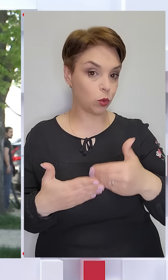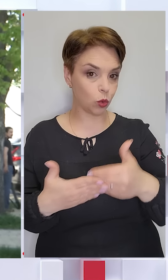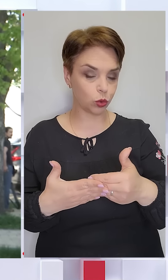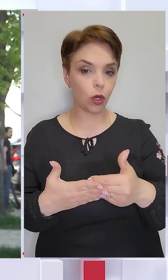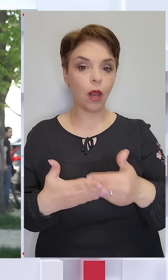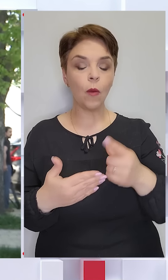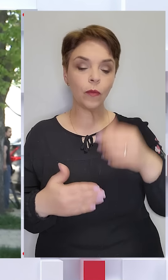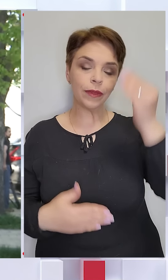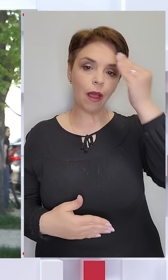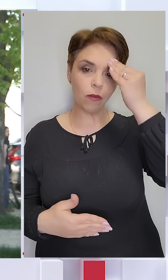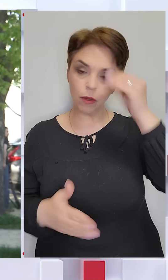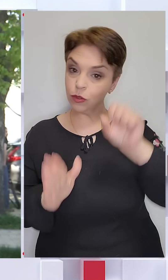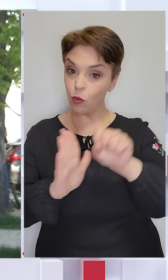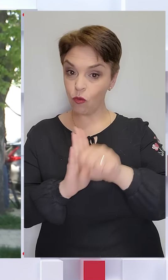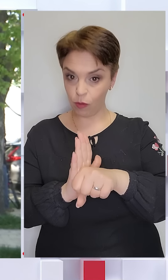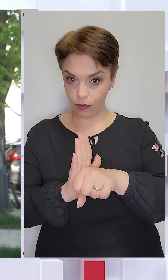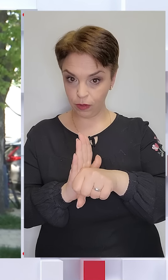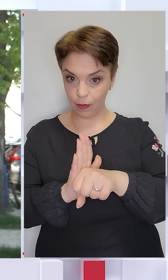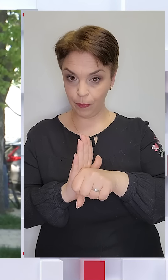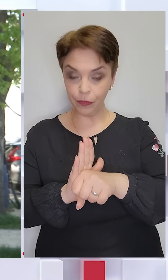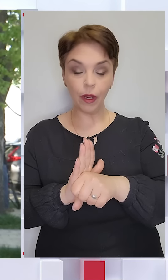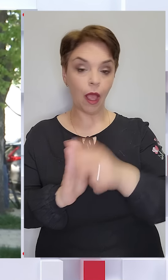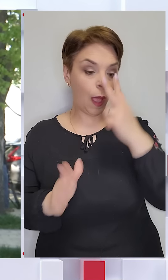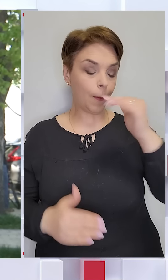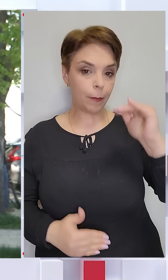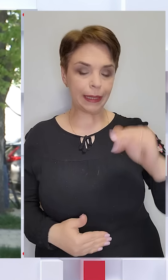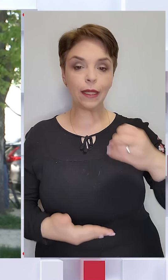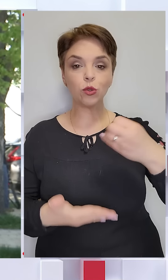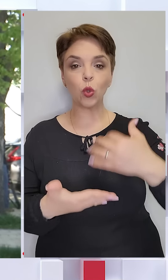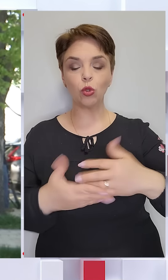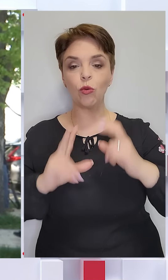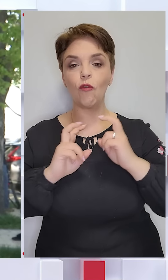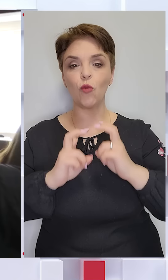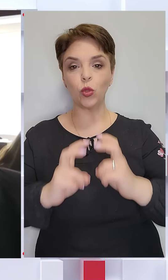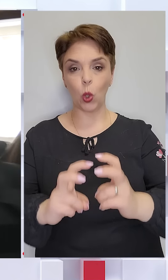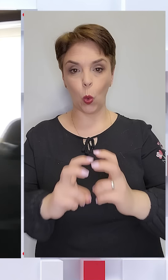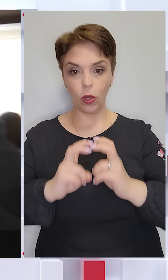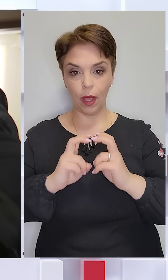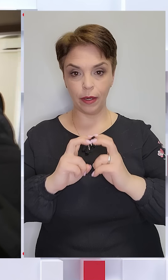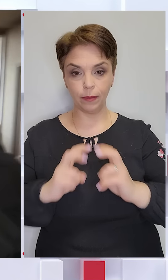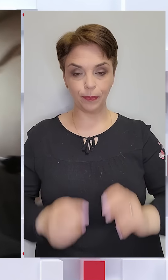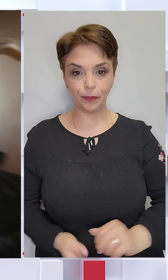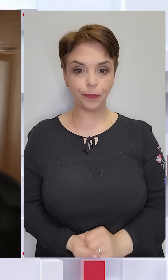у навмисному вбивстві підлітка на столичному фунікулері.